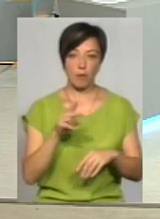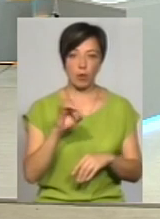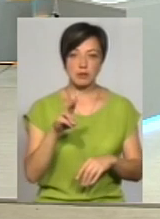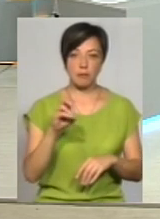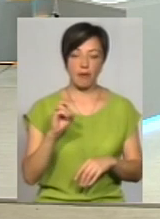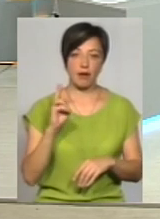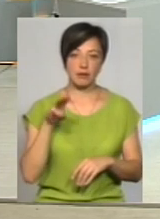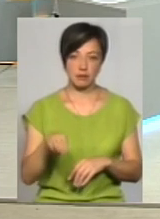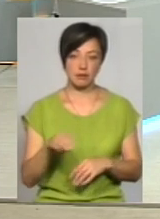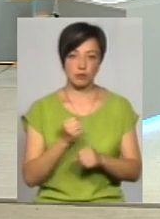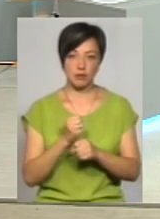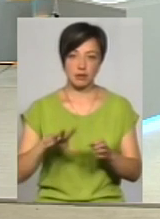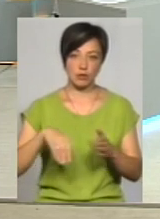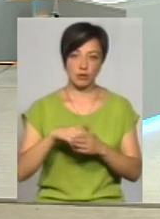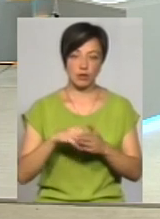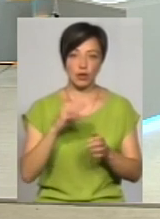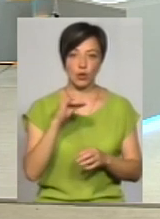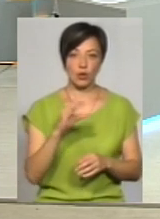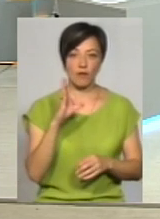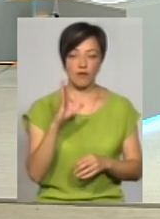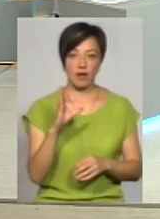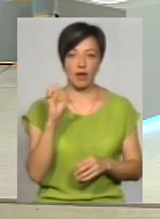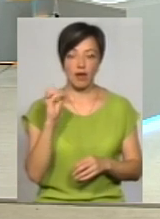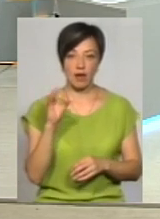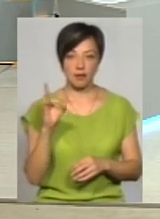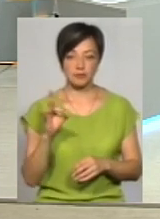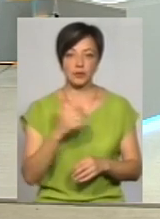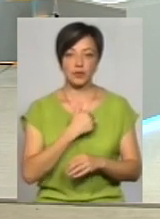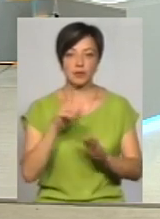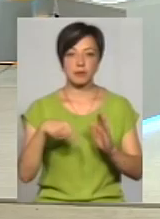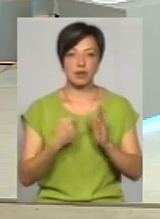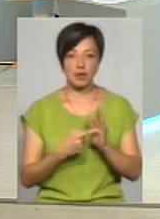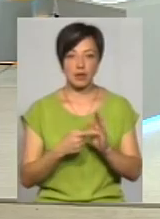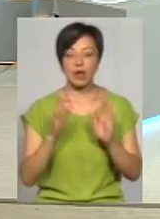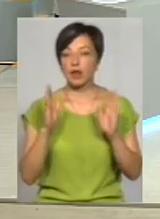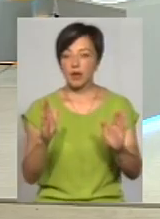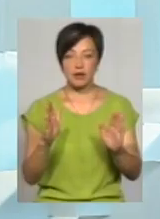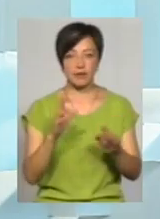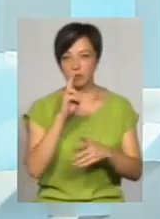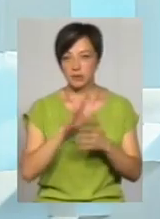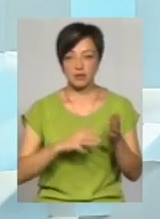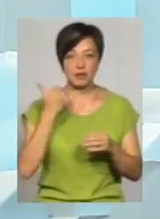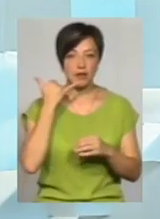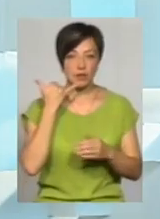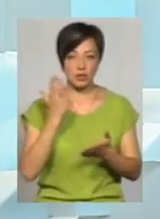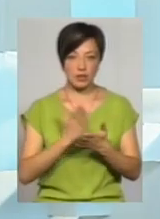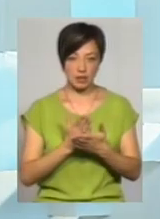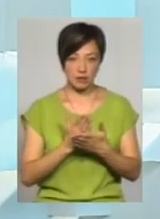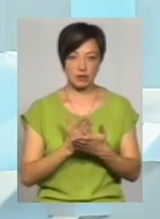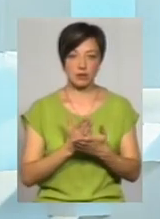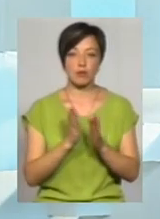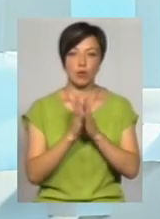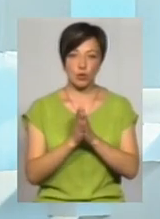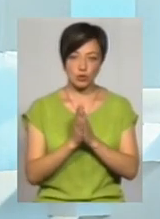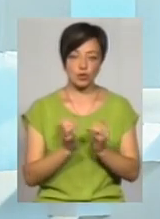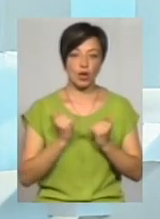це буду робити за рахунок ІБР. Пане Ігорі, я бачу, що ви хочете поставити питання, але маємо ще телефонний дзвінок. І я вас